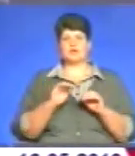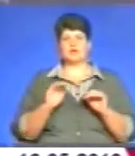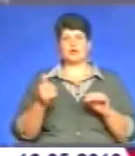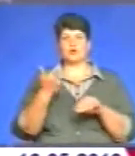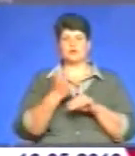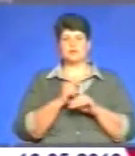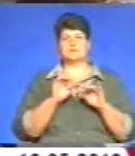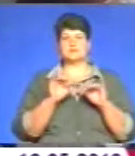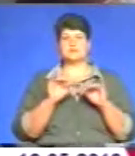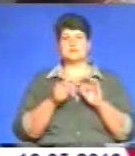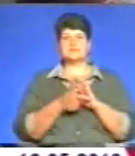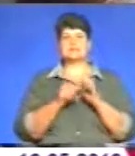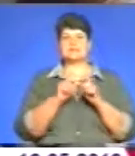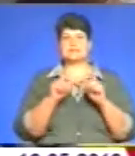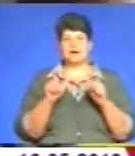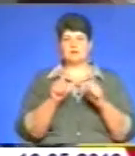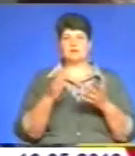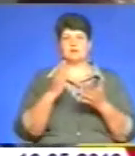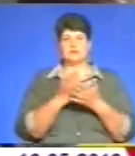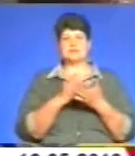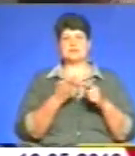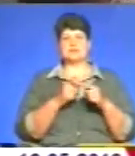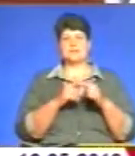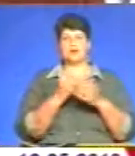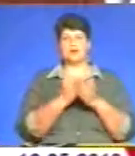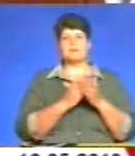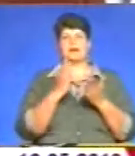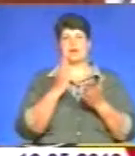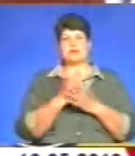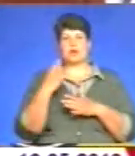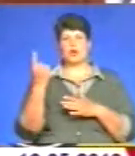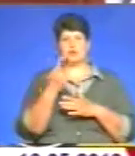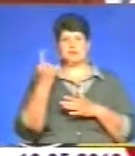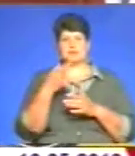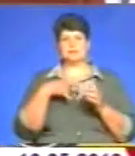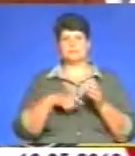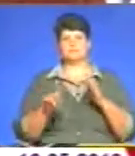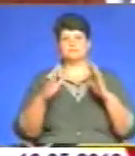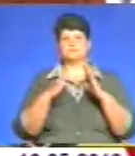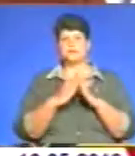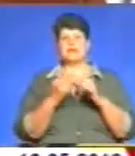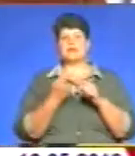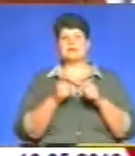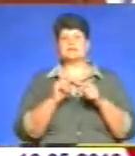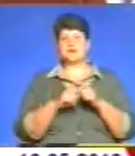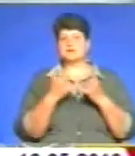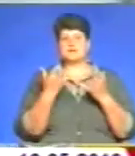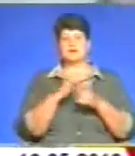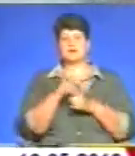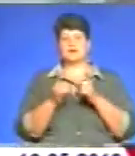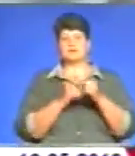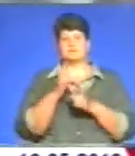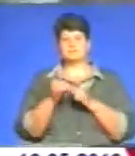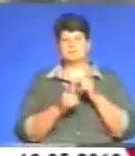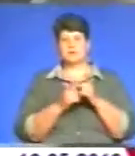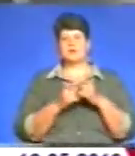закладом, на базі якого реалізується ця програма, є обласний перинатальний центр. Проте зараз – заклад не реконструкції.